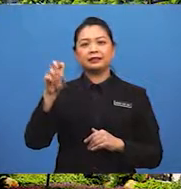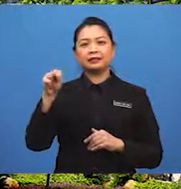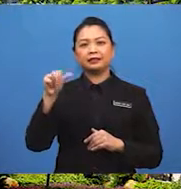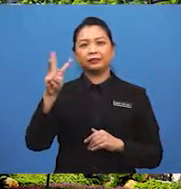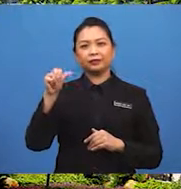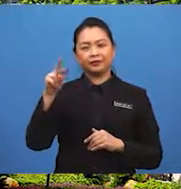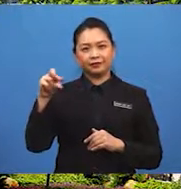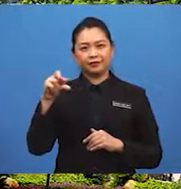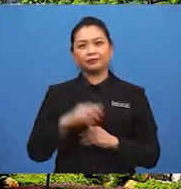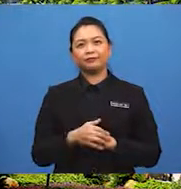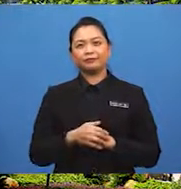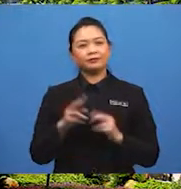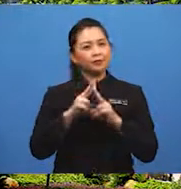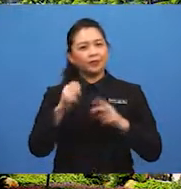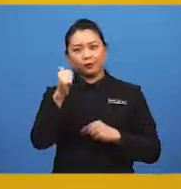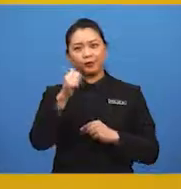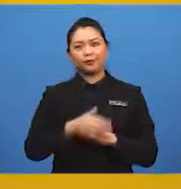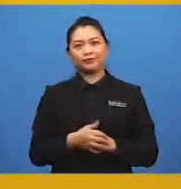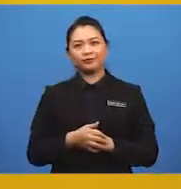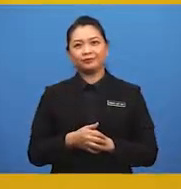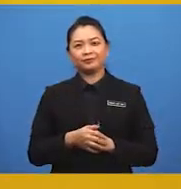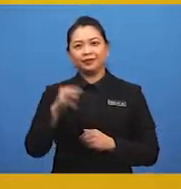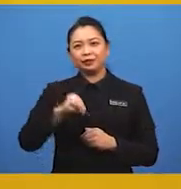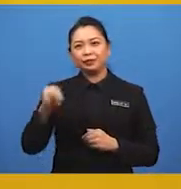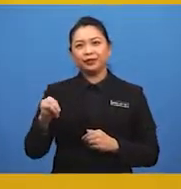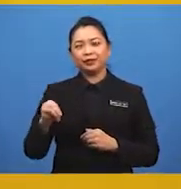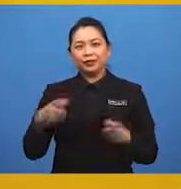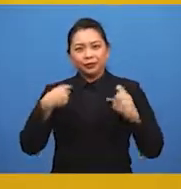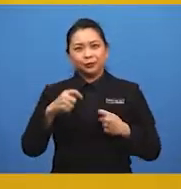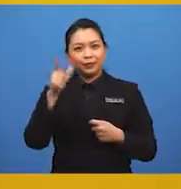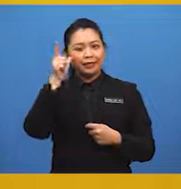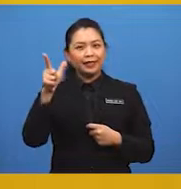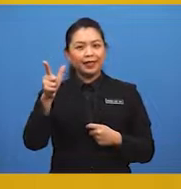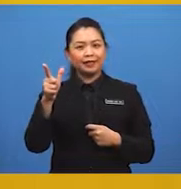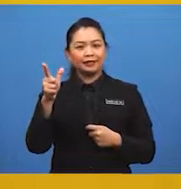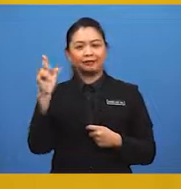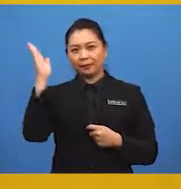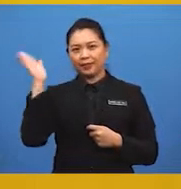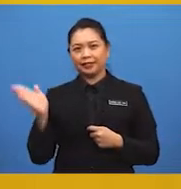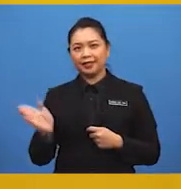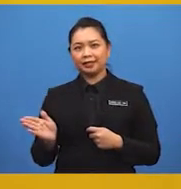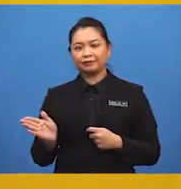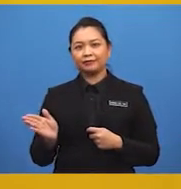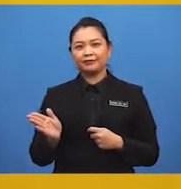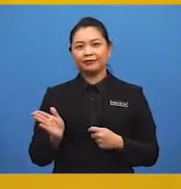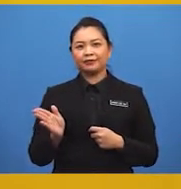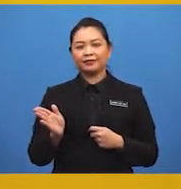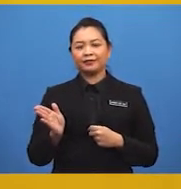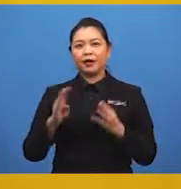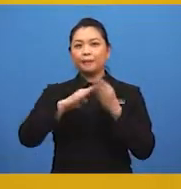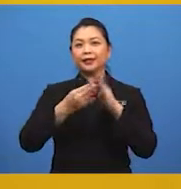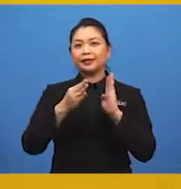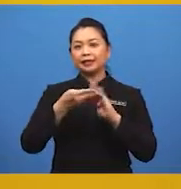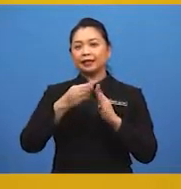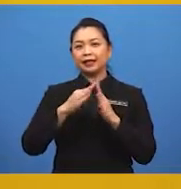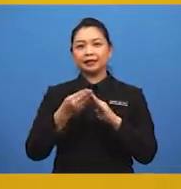Senawang. Sangat bagus. Murid-murid, cuba lihat paparan slide. Bandar setelik